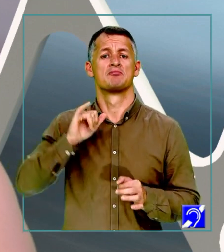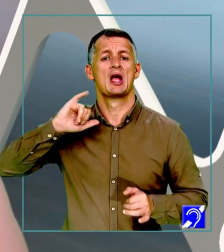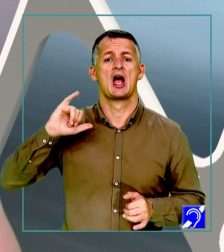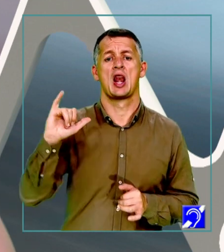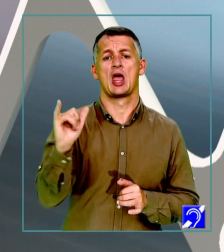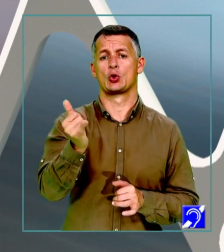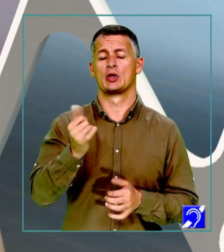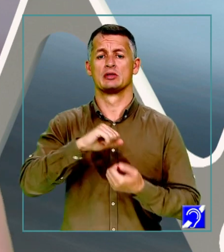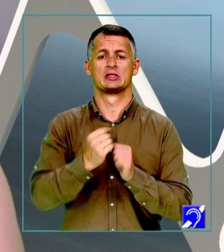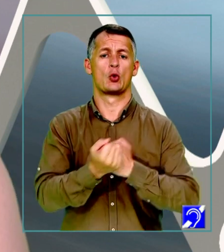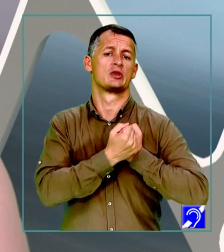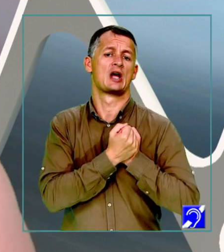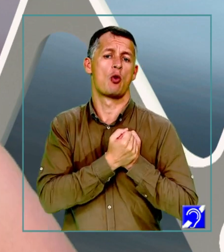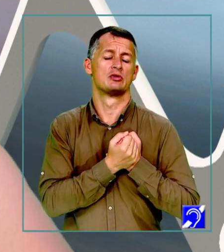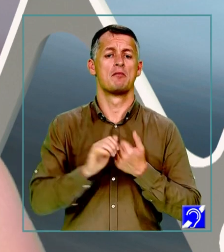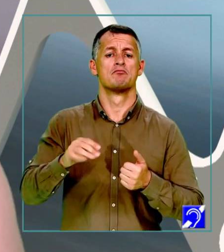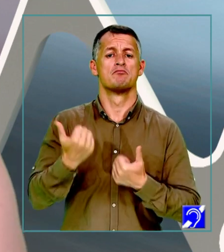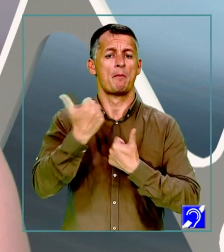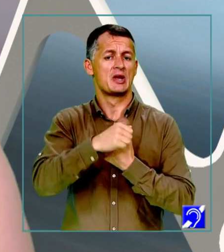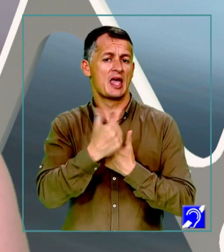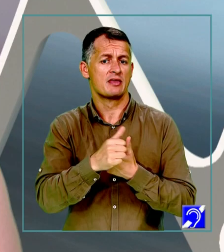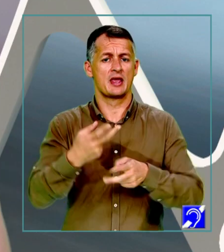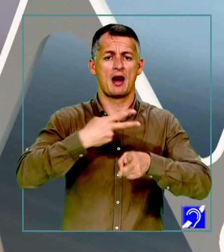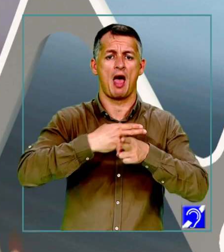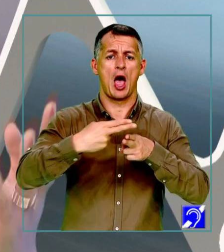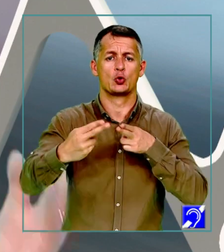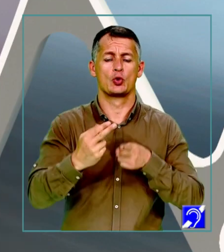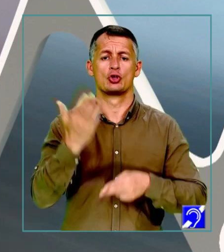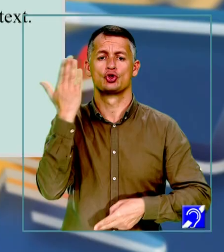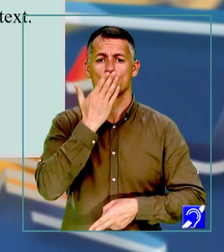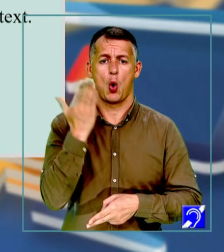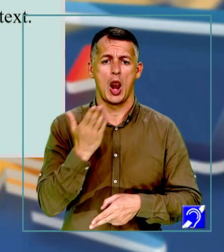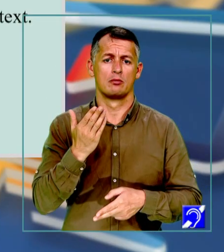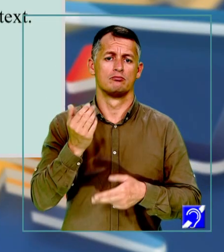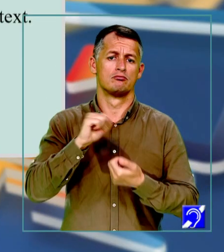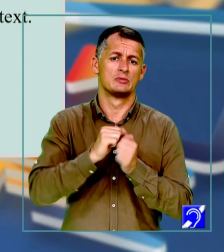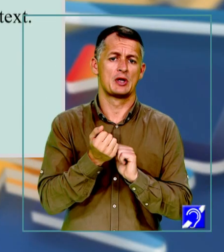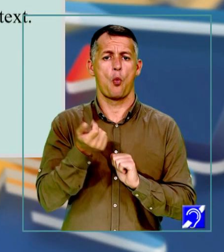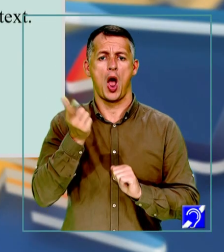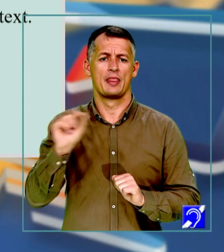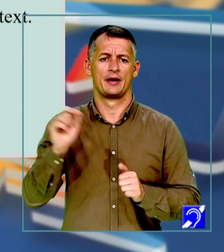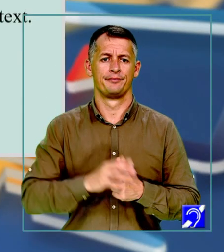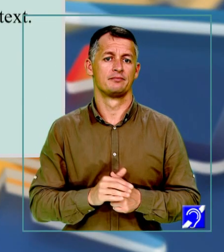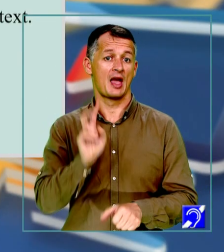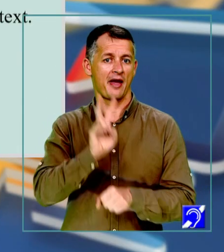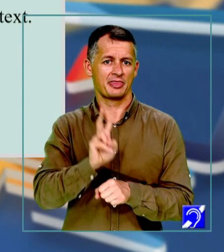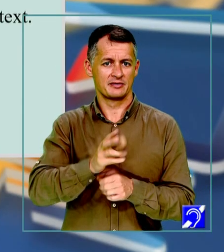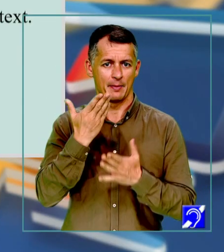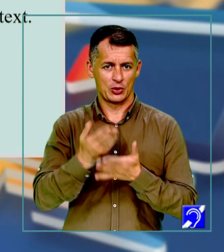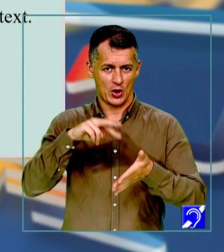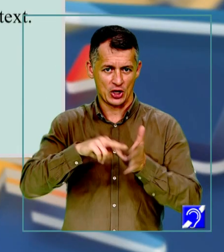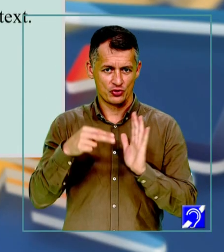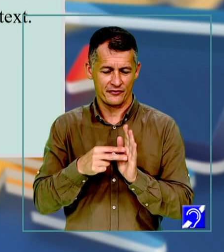dragostea, familia, prietenia, natura, școala și altele. Atenție, pentru a rezolva